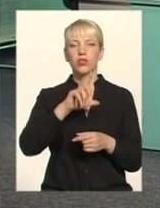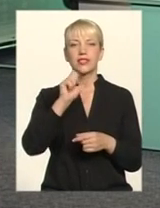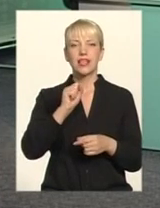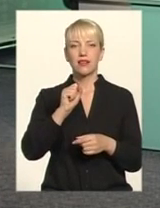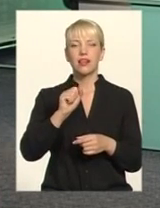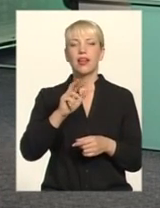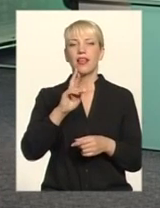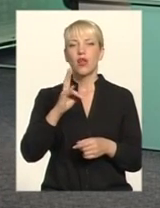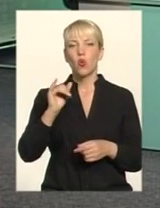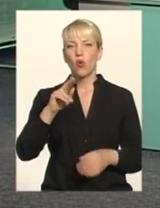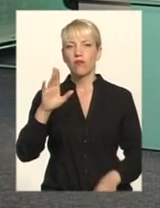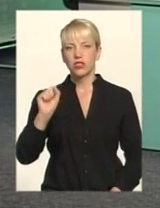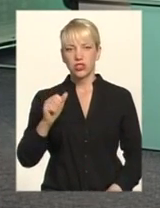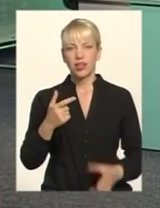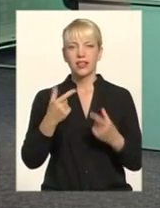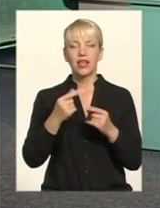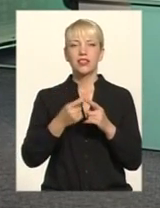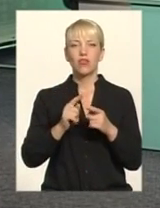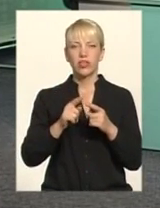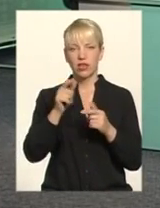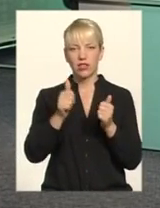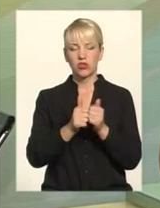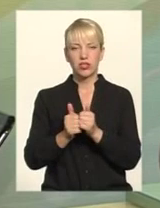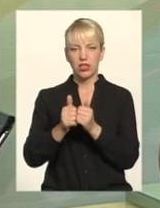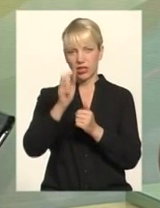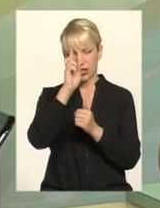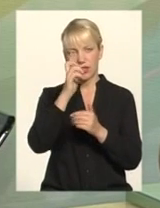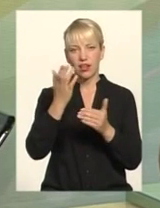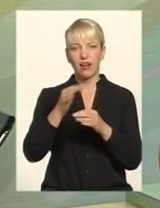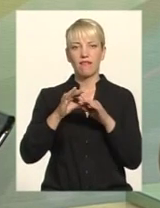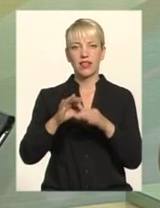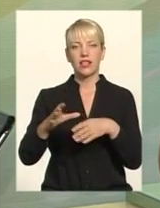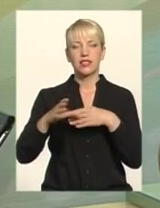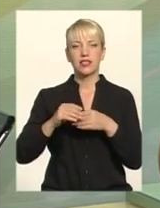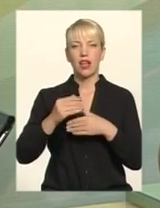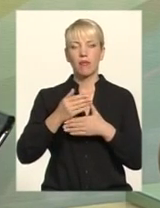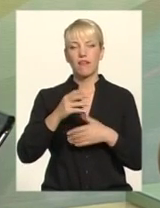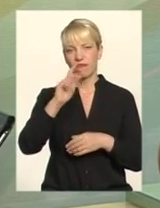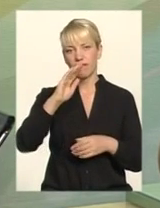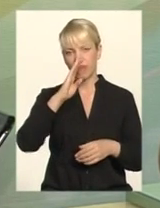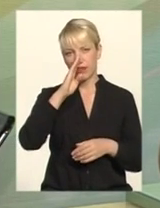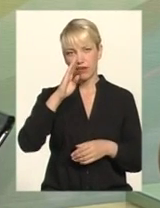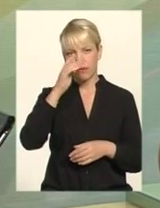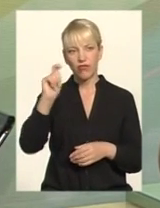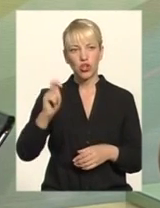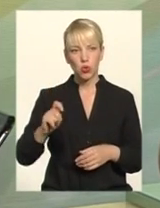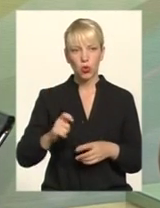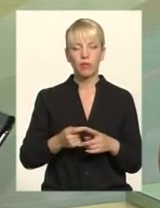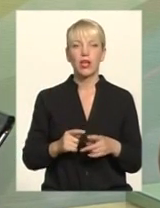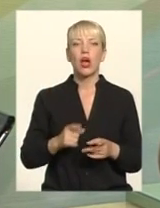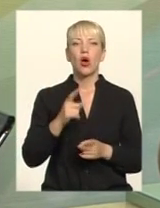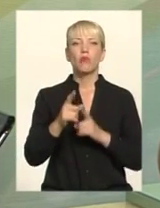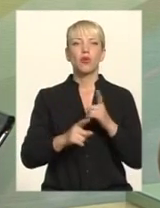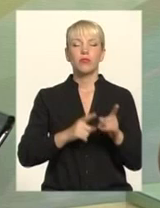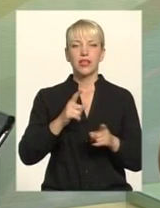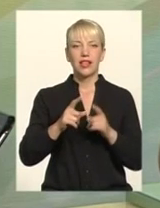десь воно в сусідній країні, яка веде з нами війну Помінялася Верховна Рада, не до кінця, не до